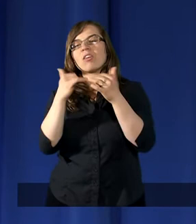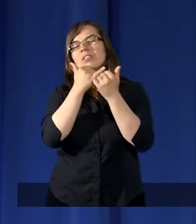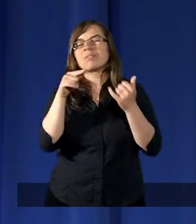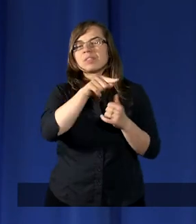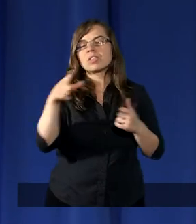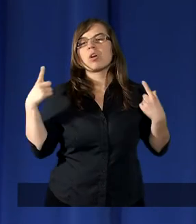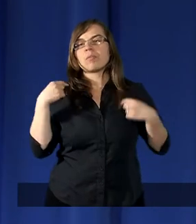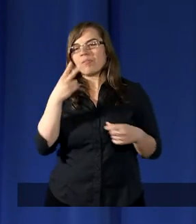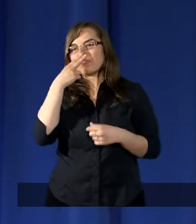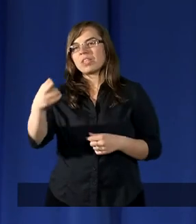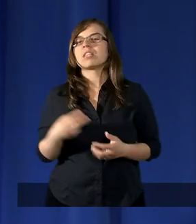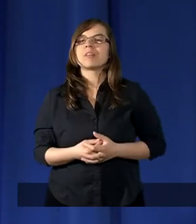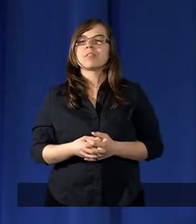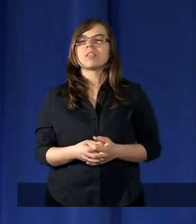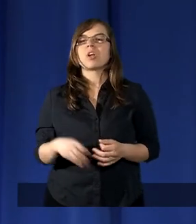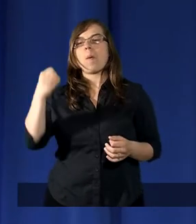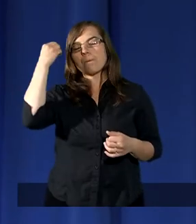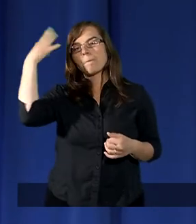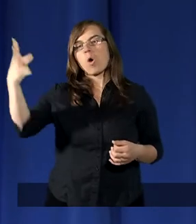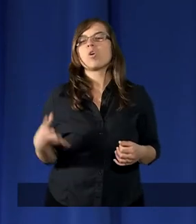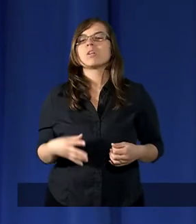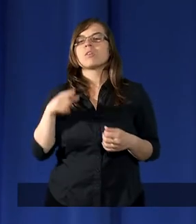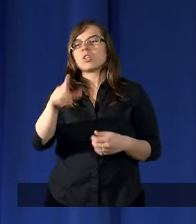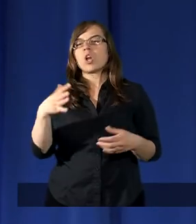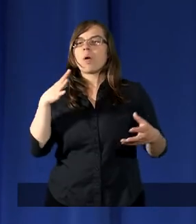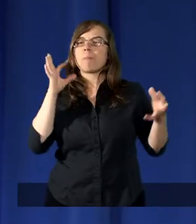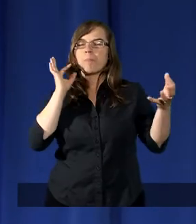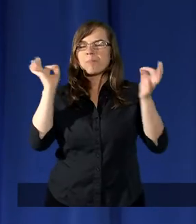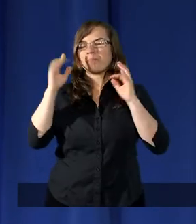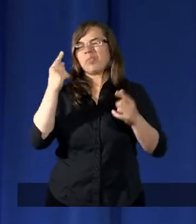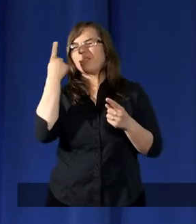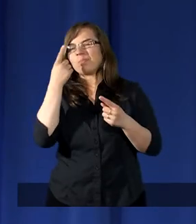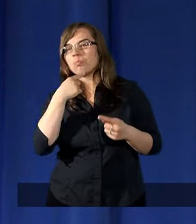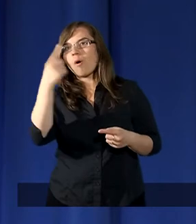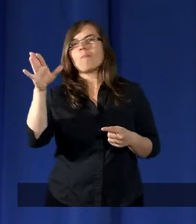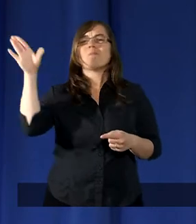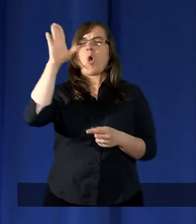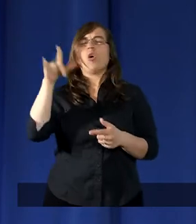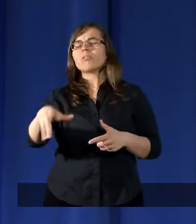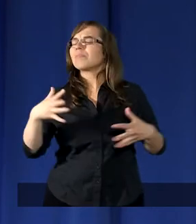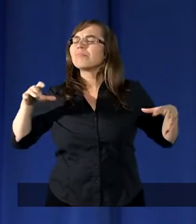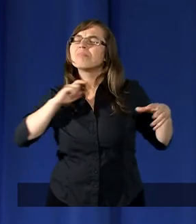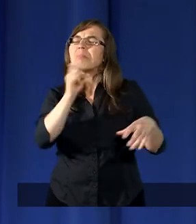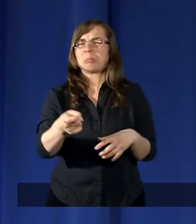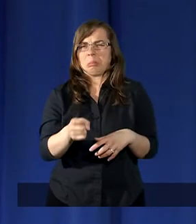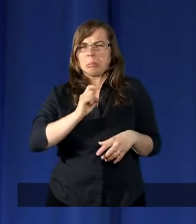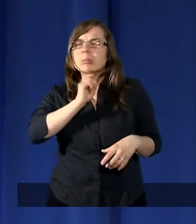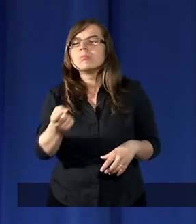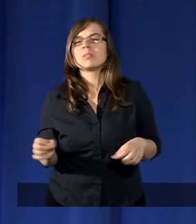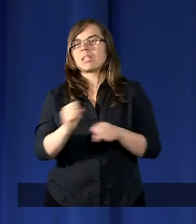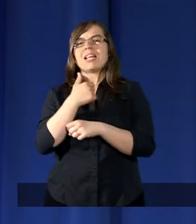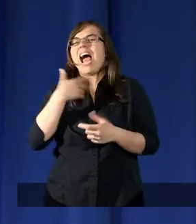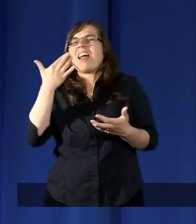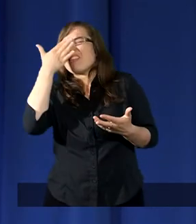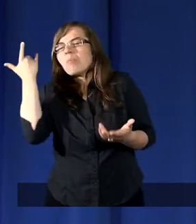powiedzieć, aby wypuścił. Mojżesz powiedział, Boże, ale to jest niemożliwe. Ja nawet nie umiem dobrze